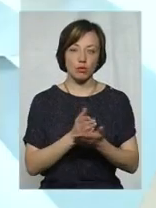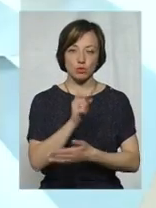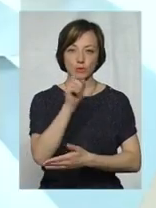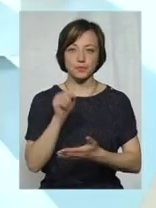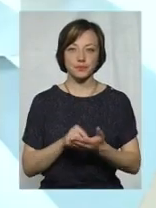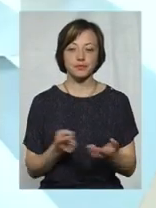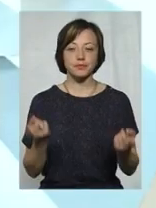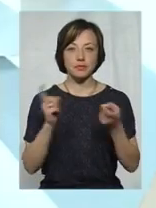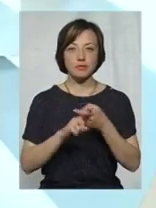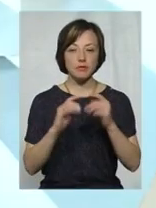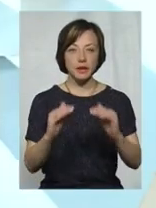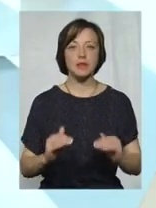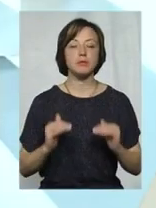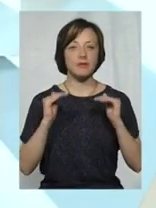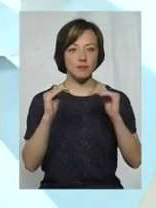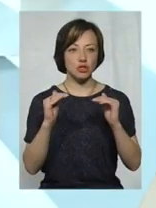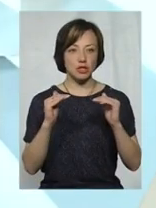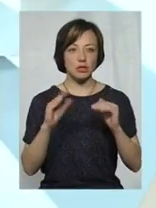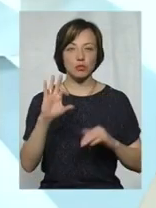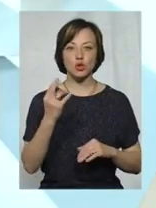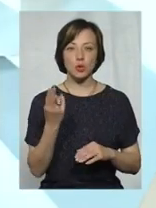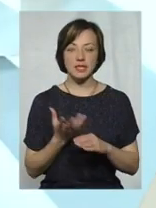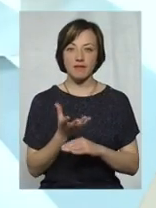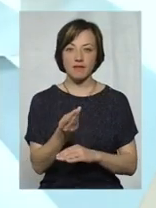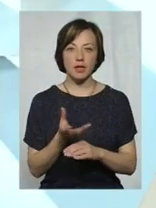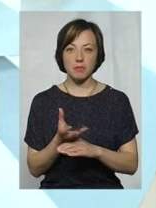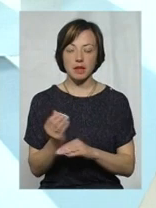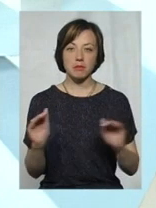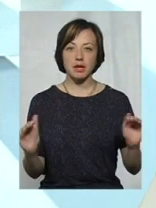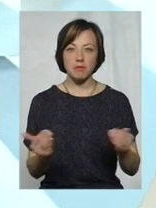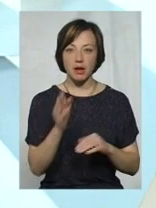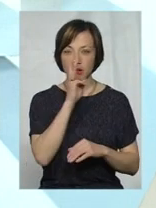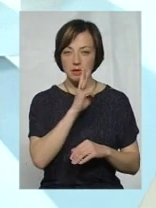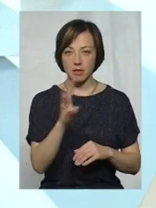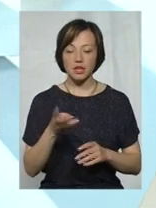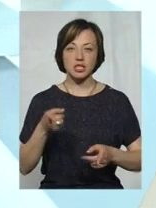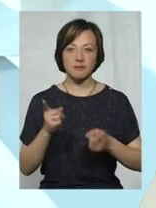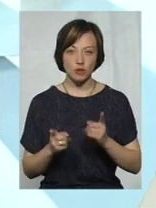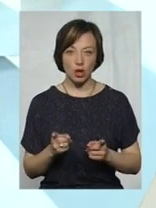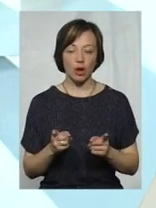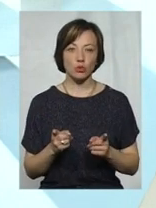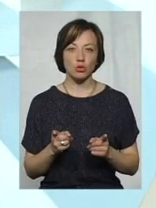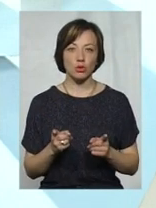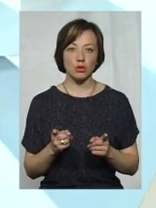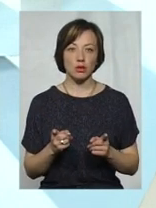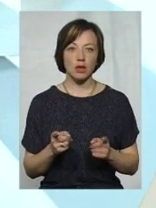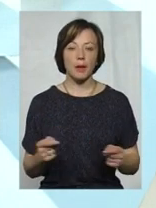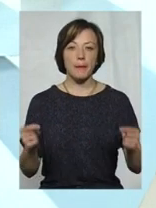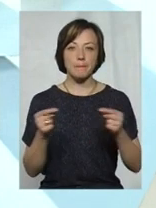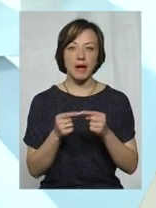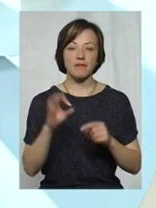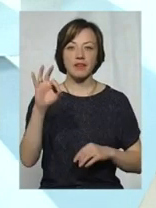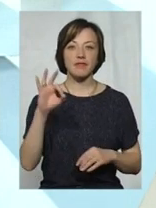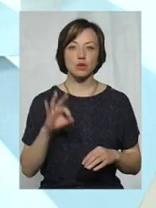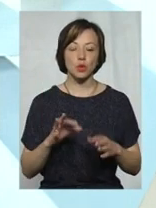підвищенням соціальних виплат, мінімальної заробітної оплати, звичайно, певний відсоток